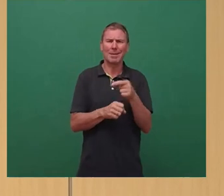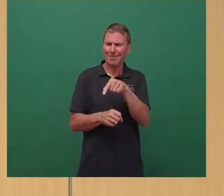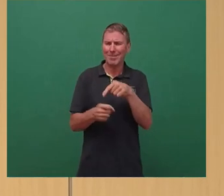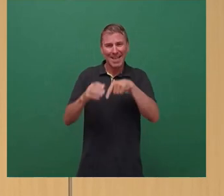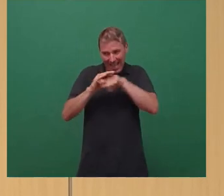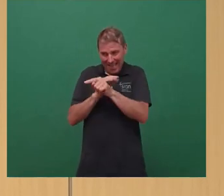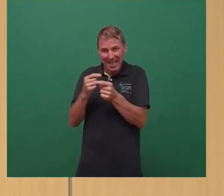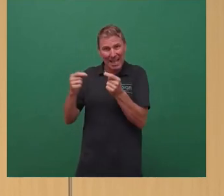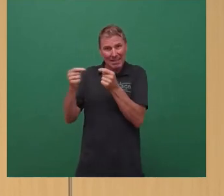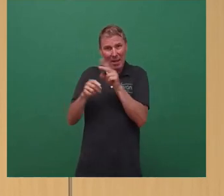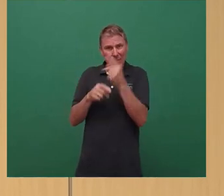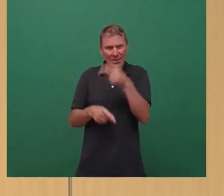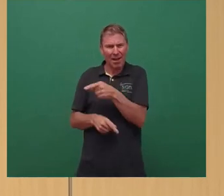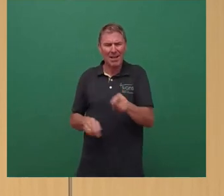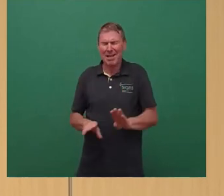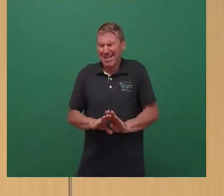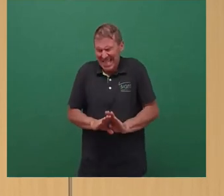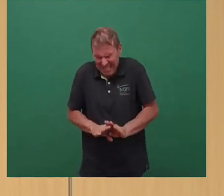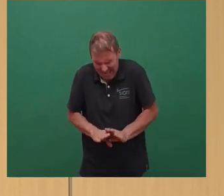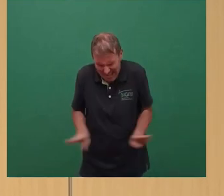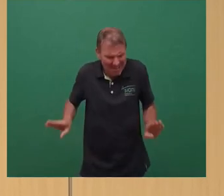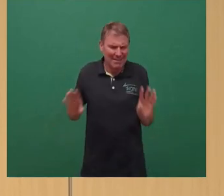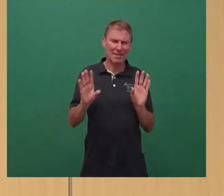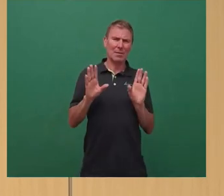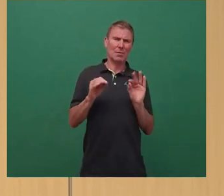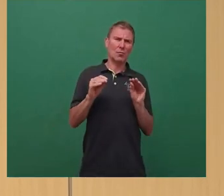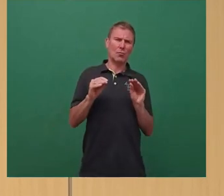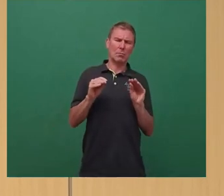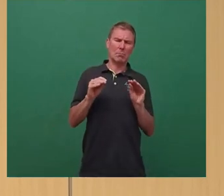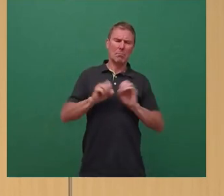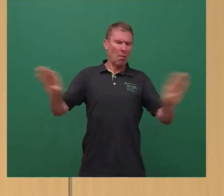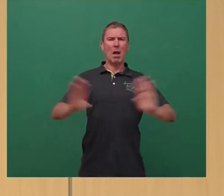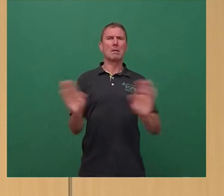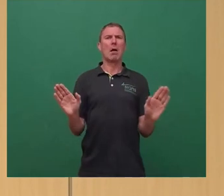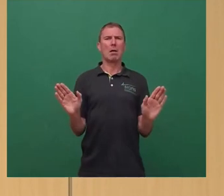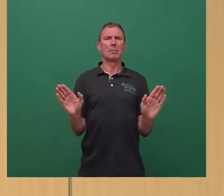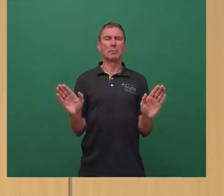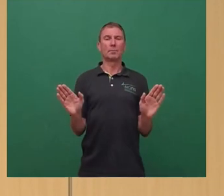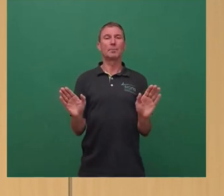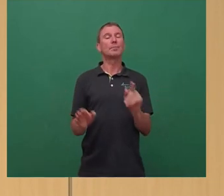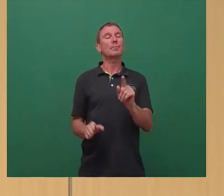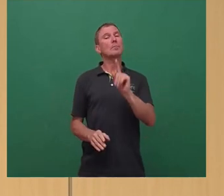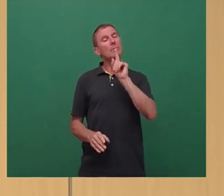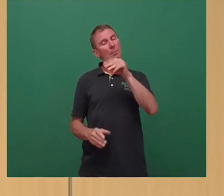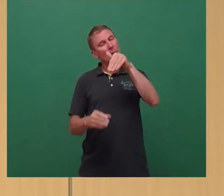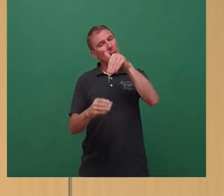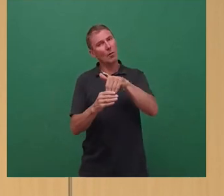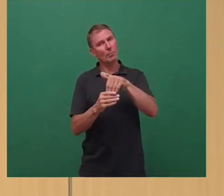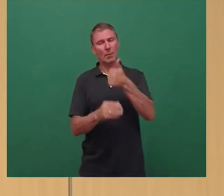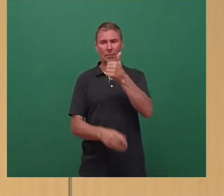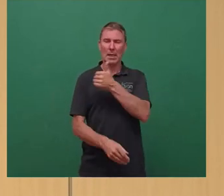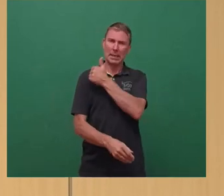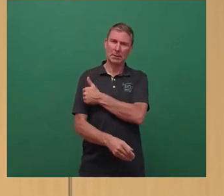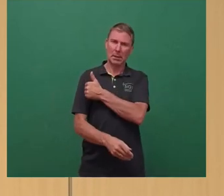im Aufsichtsgremium überhaupt nichts zu tun. Ganz deutlich. Sondern es geht darum, wir haben auf der einen Seite einen